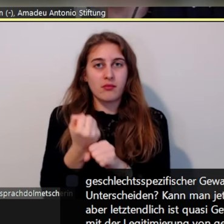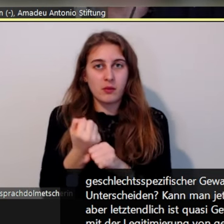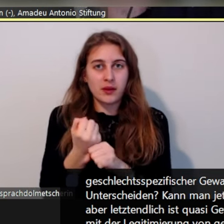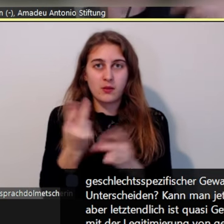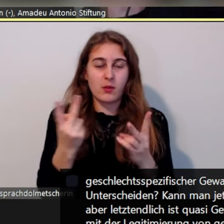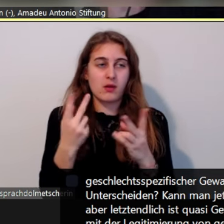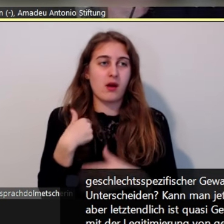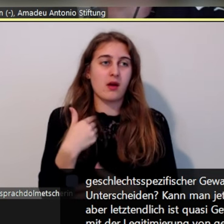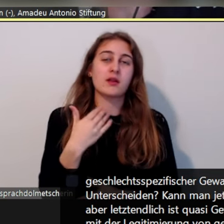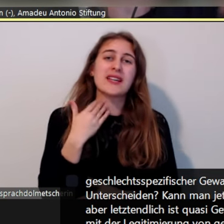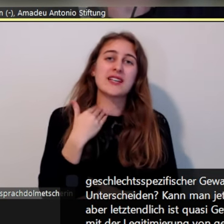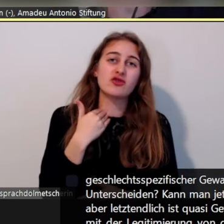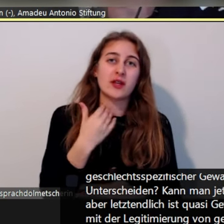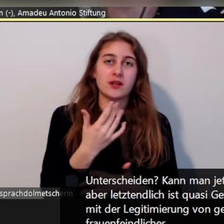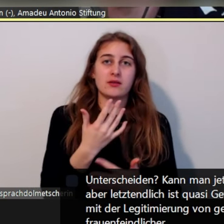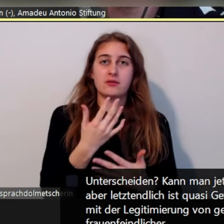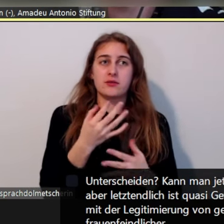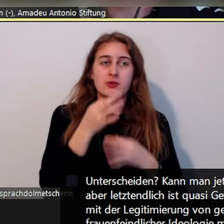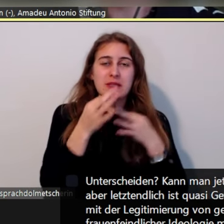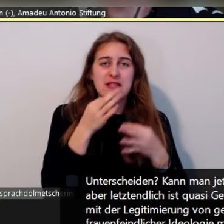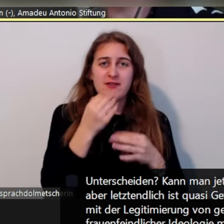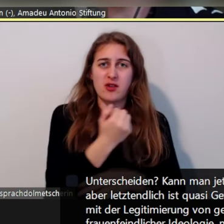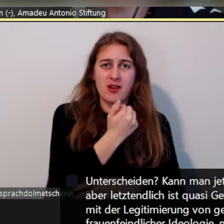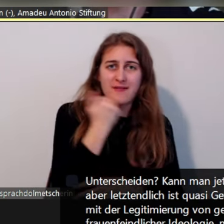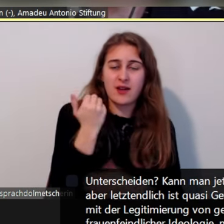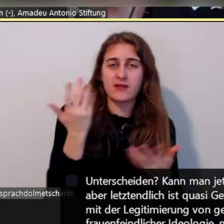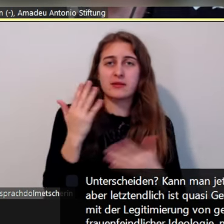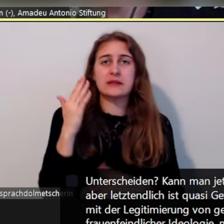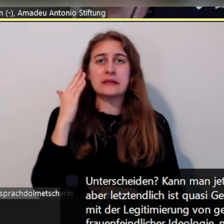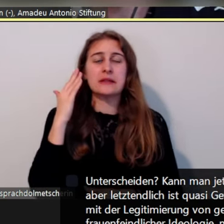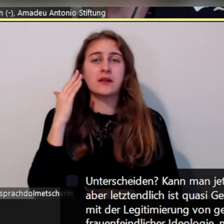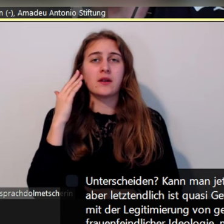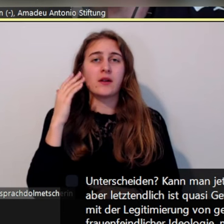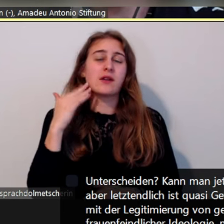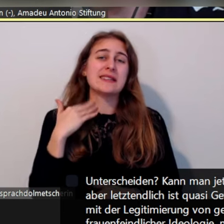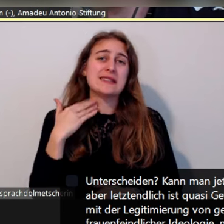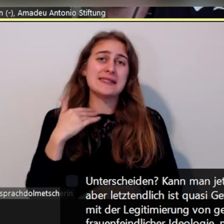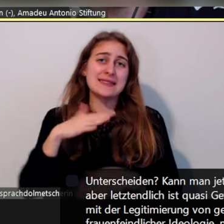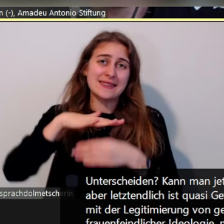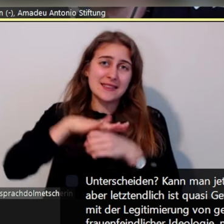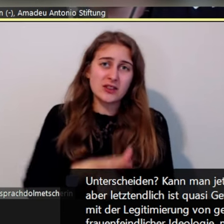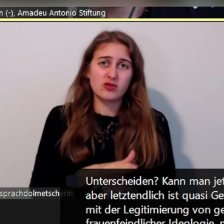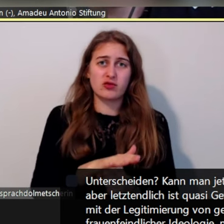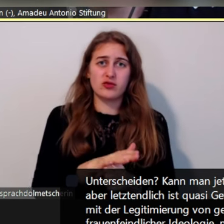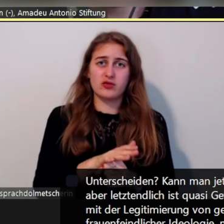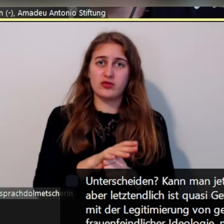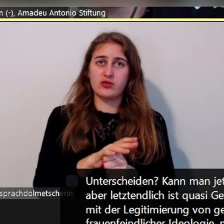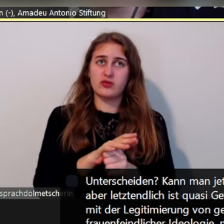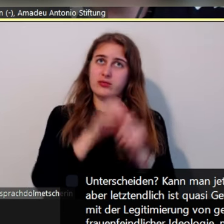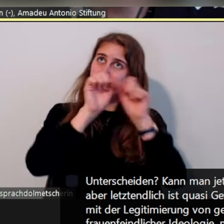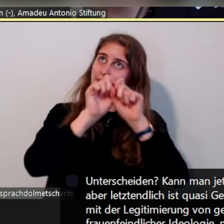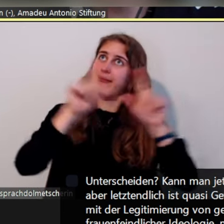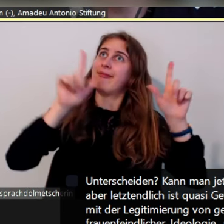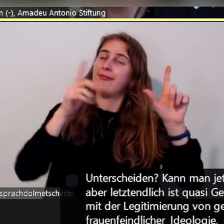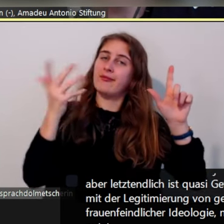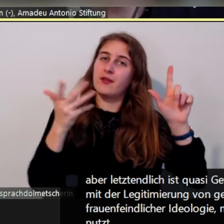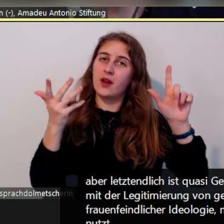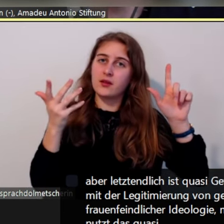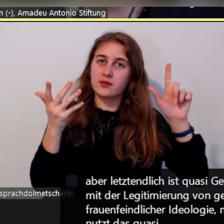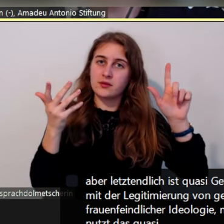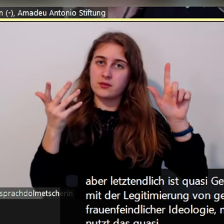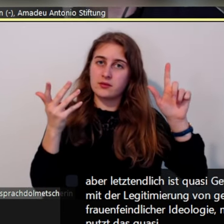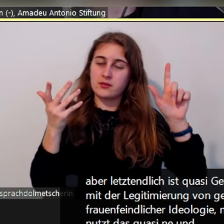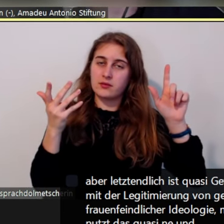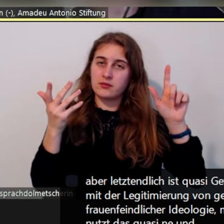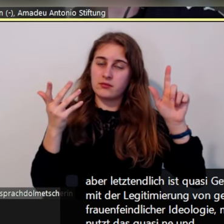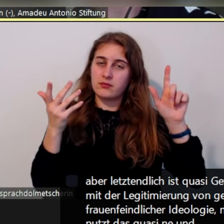Gewalt, mit frauenfeindlicher Ideologie, mit sexistischen Vorstellungen und so weiter und nutzt es quasi,